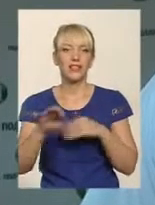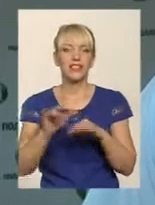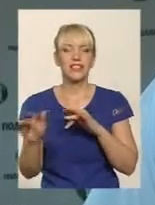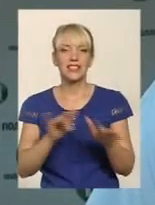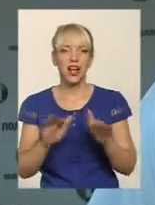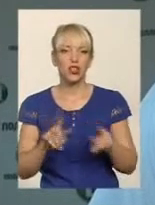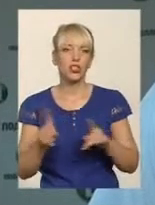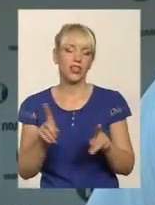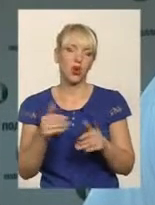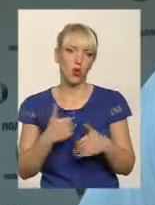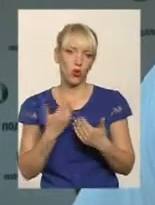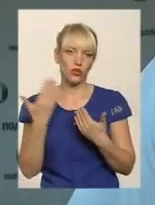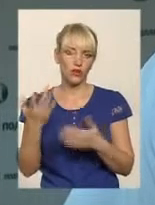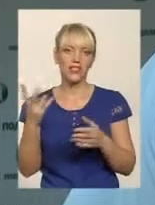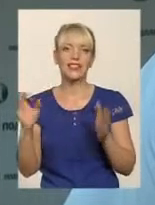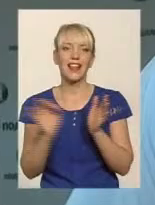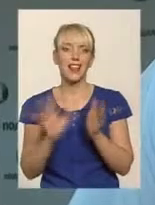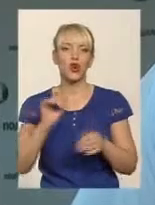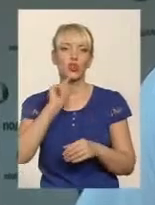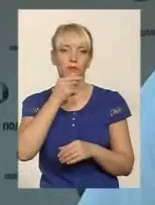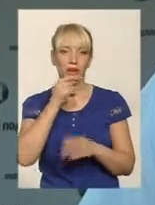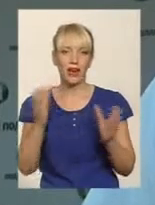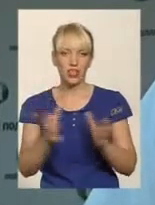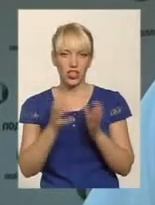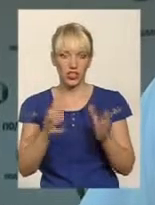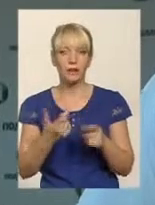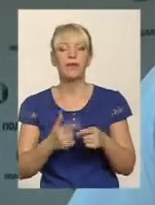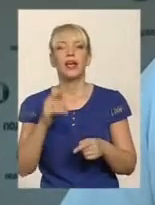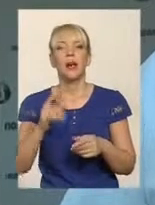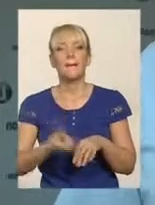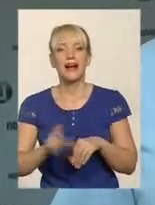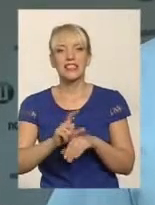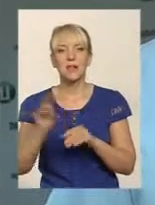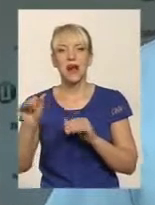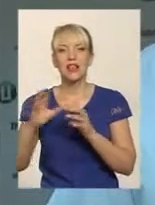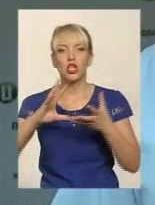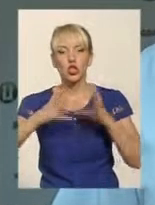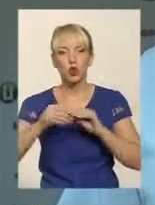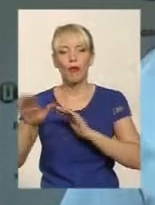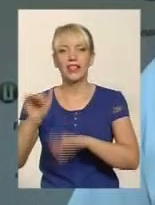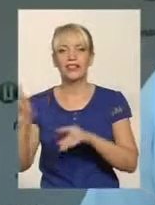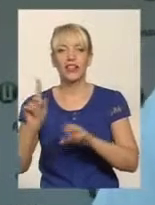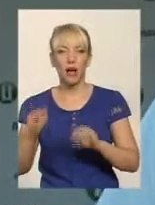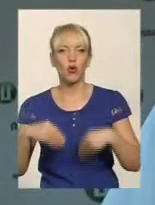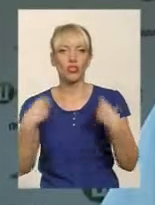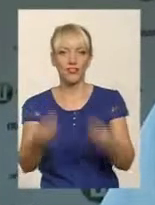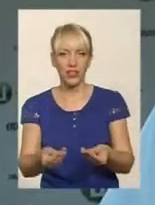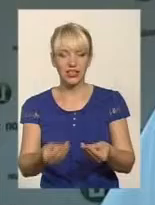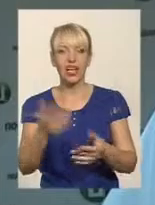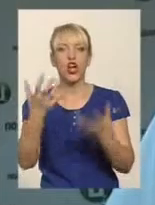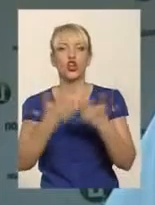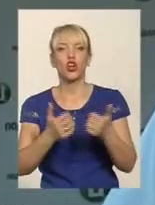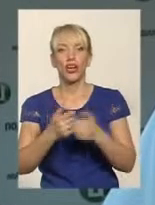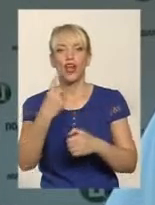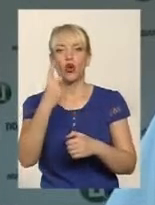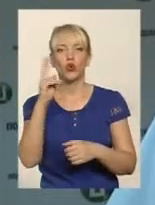хочуть, з енергозбереження. Максимальна сума кредиту, яка може видатися в розрахунку на одну квартиру,